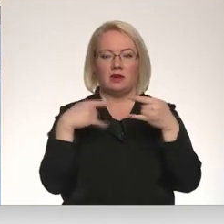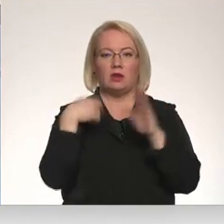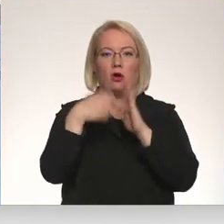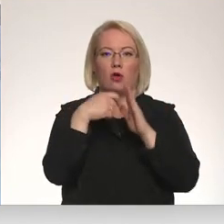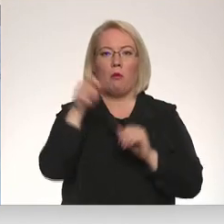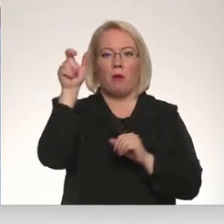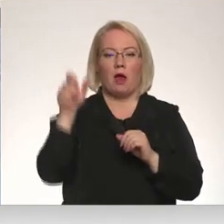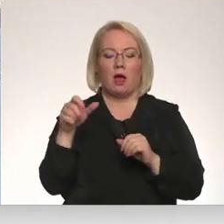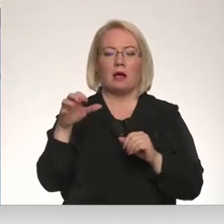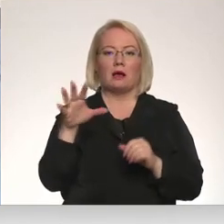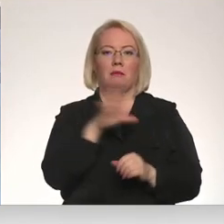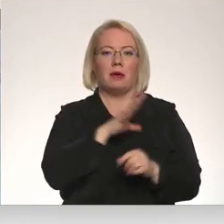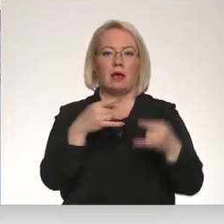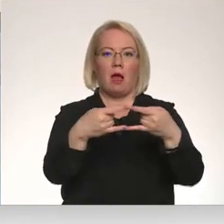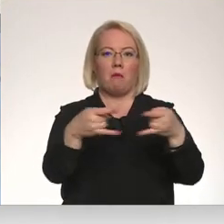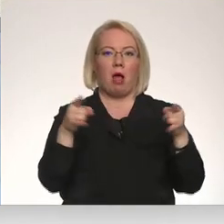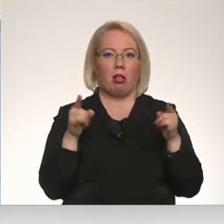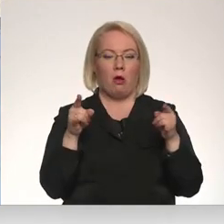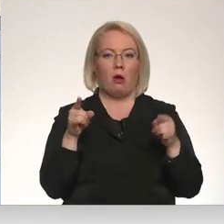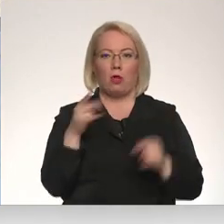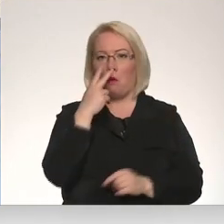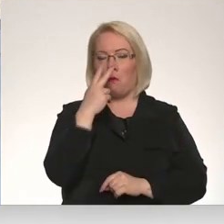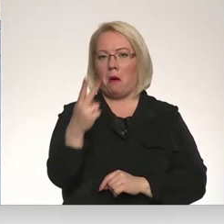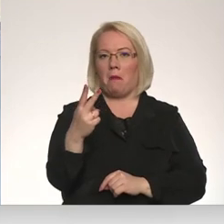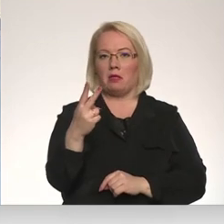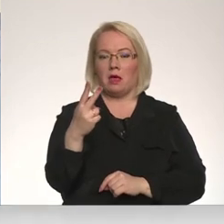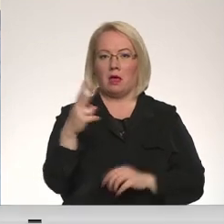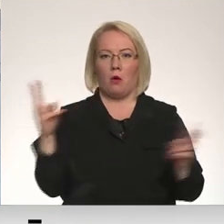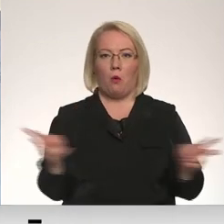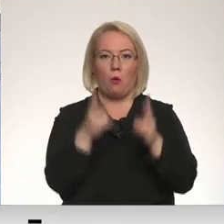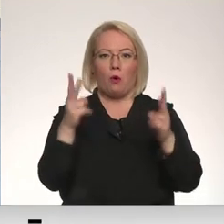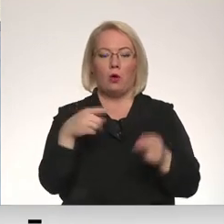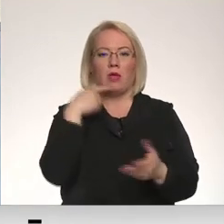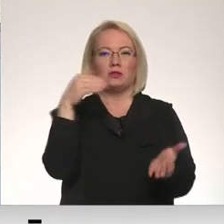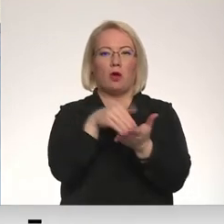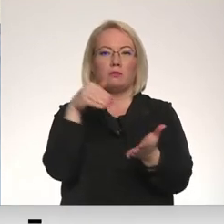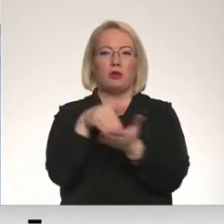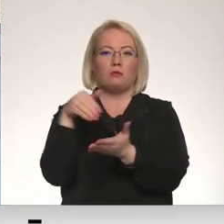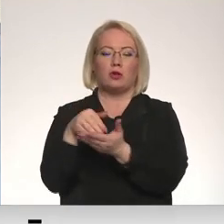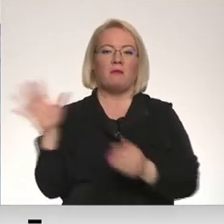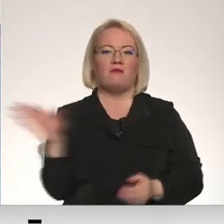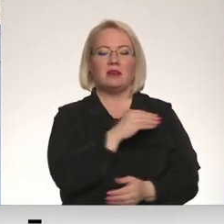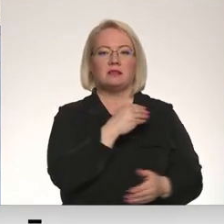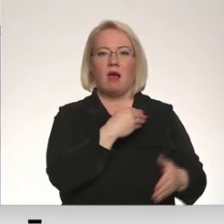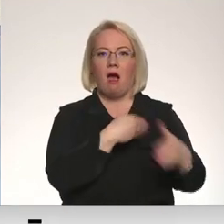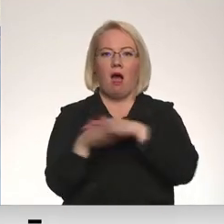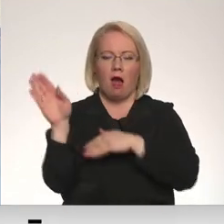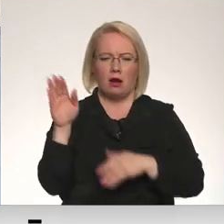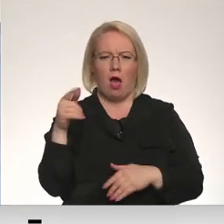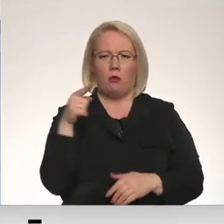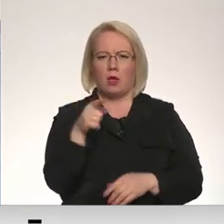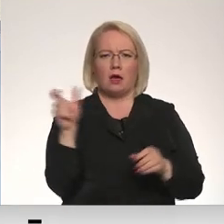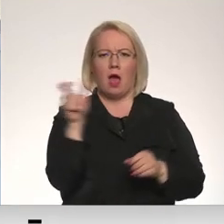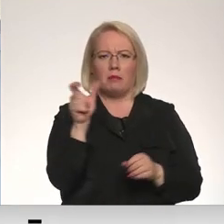bija balkonā, pamanīja šo uguni un teica, stop, stop, visi ārā, un es tajā brīdī vēl īsti